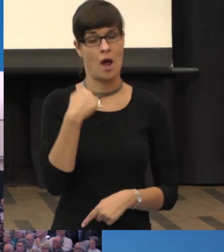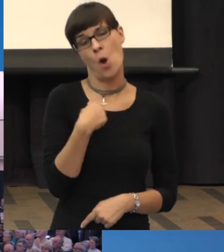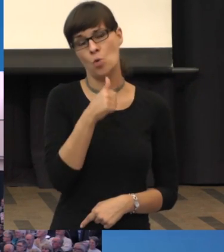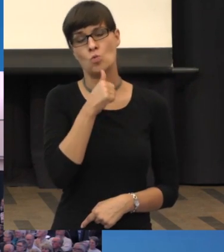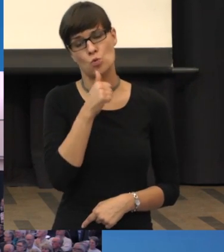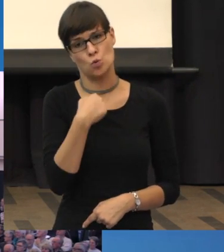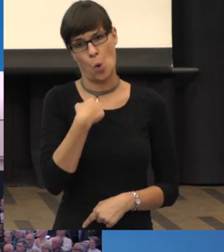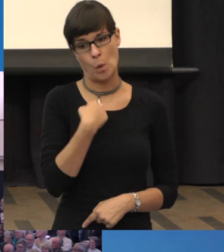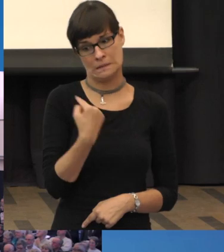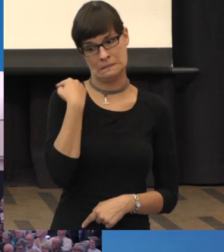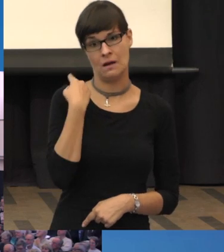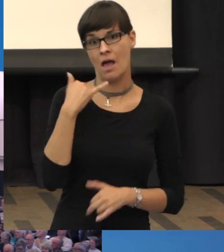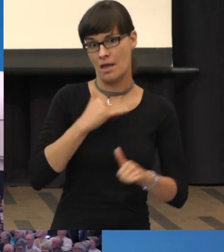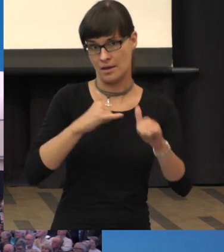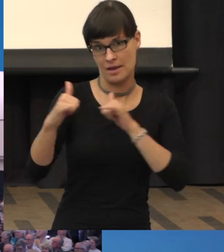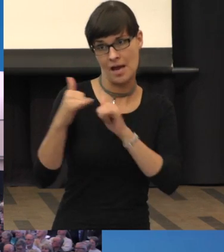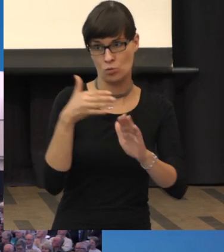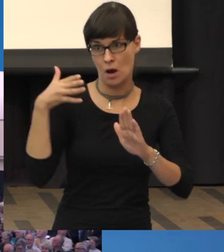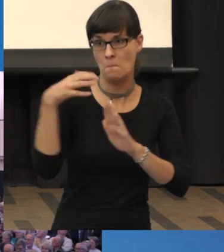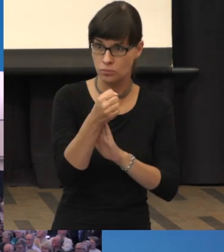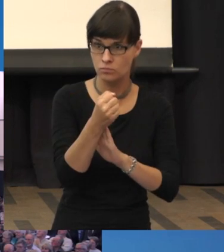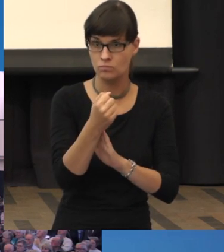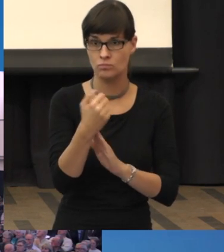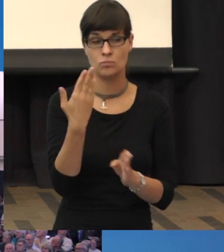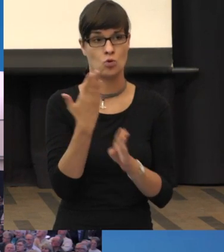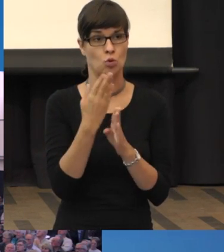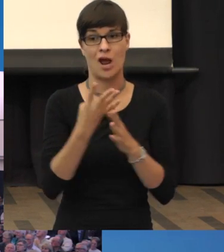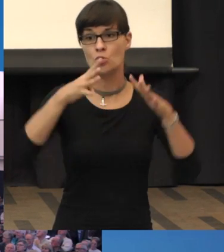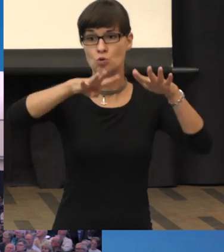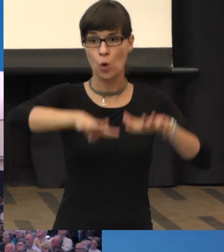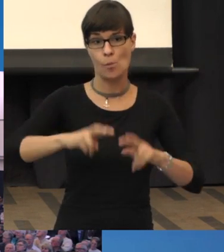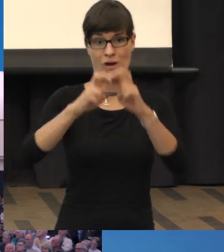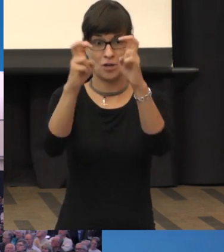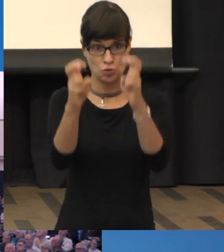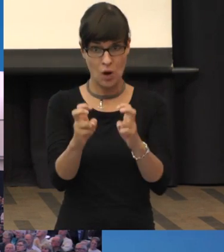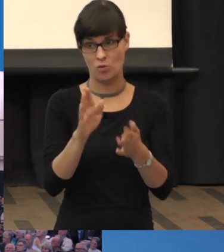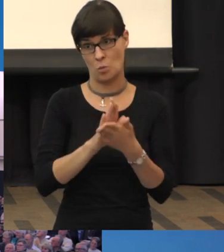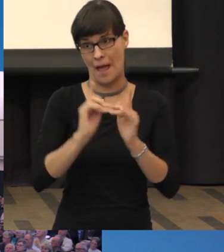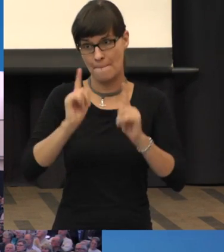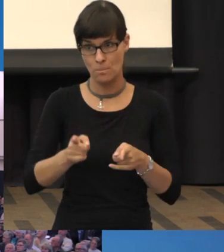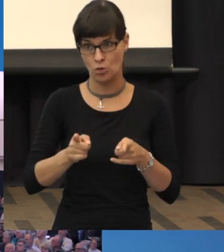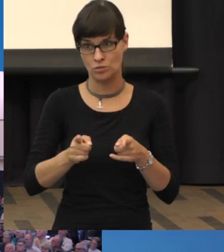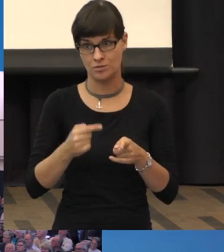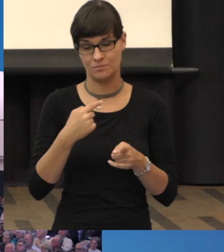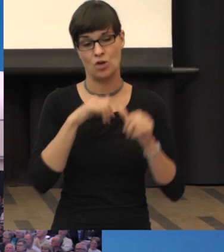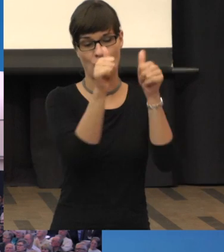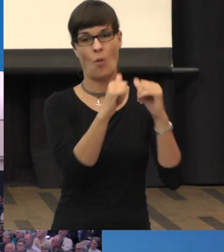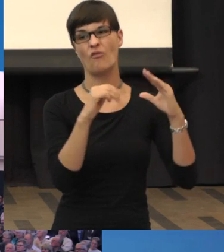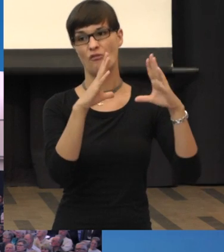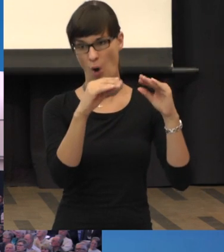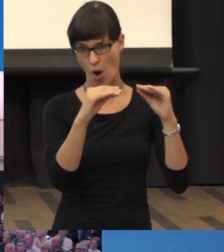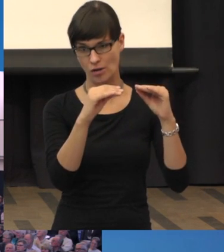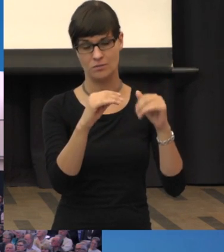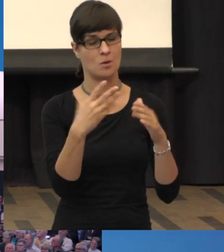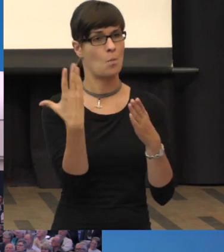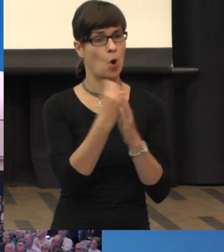Mich hat das im Januar ereilt. Ich bin jetzt seit neun Monaten zu Hause. Ich habe die feuchte Form. Ich habe von Spritzen, Medikamenten, Tabletten, alles bekommen.